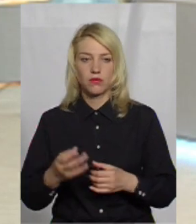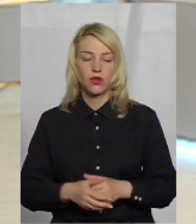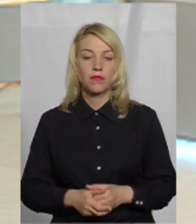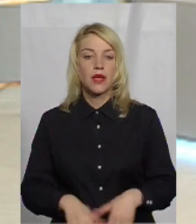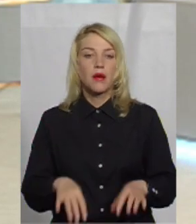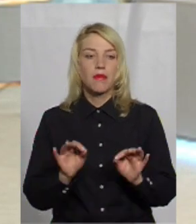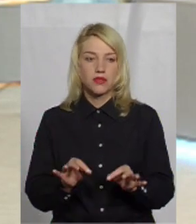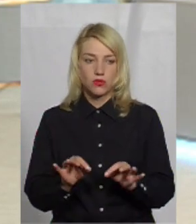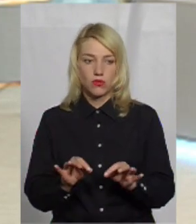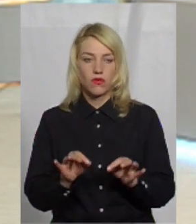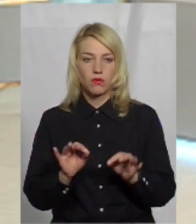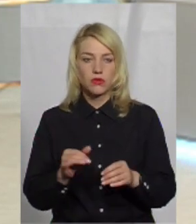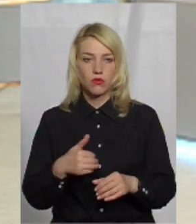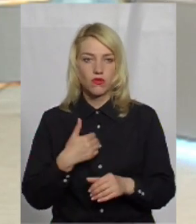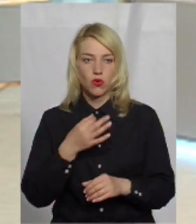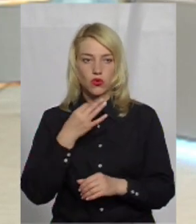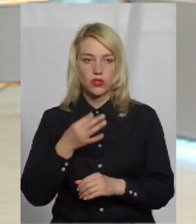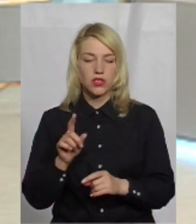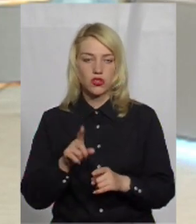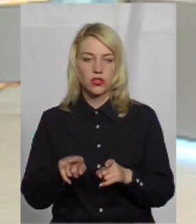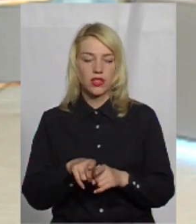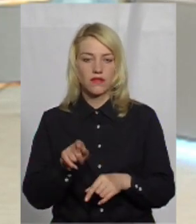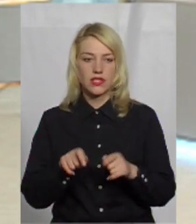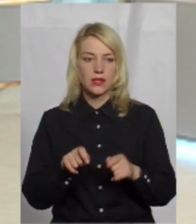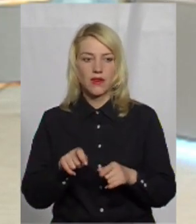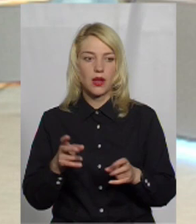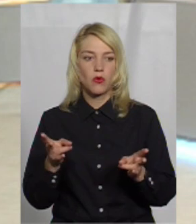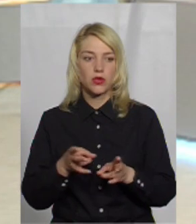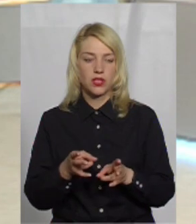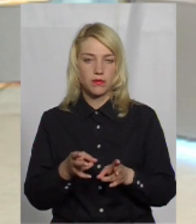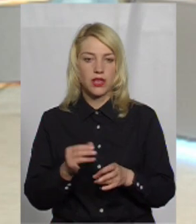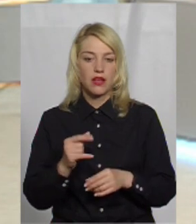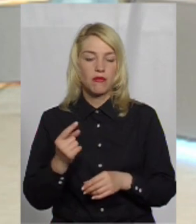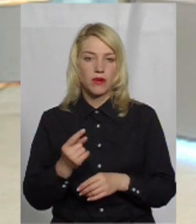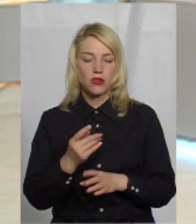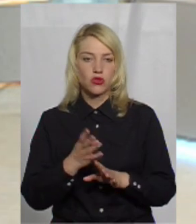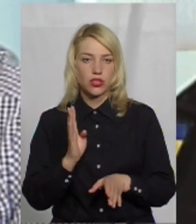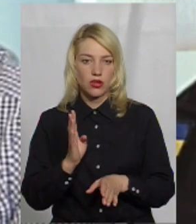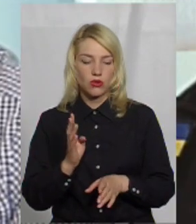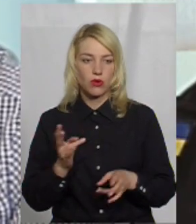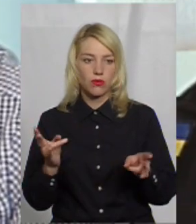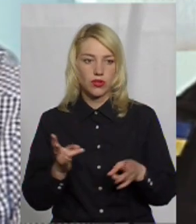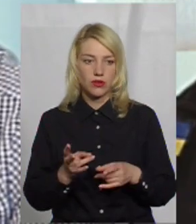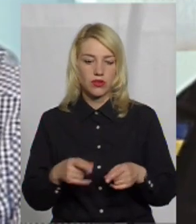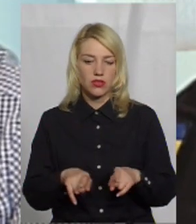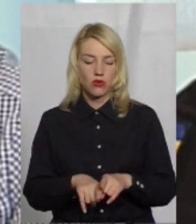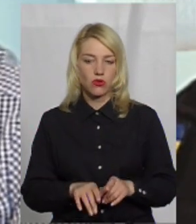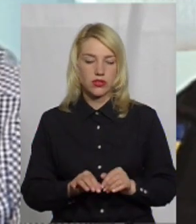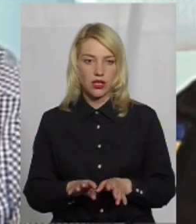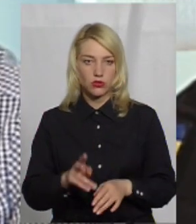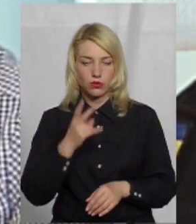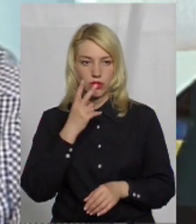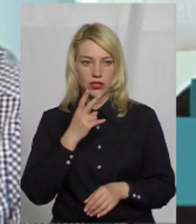Безумовно, хочу сказати, що такі фестивалі потрібні. І в першу чергу потрібність такого заходу